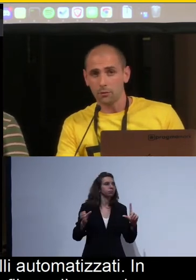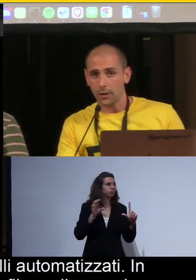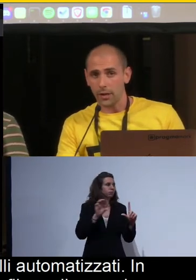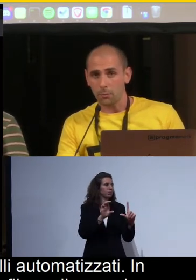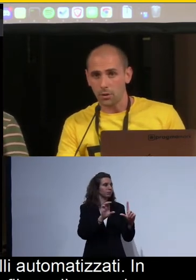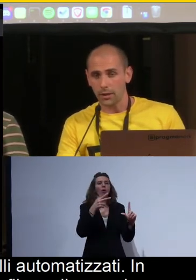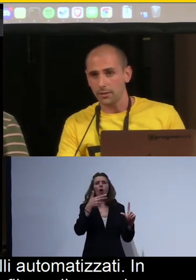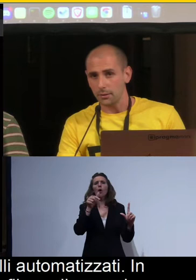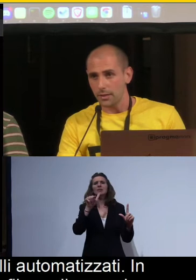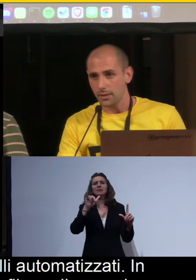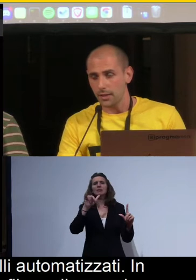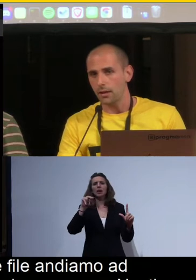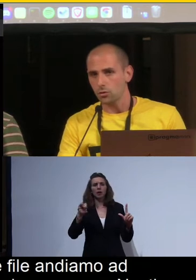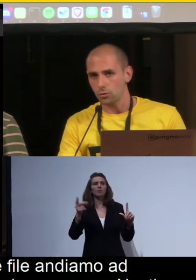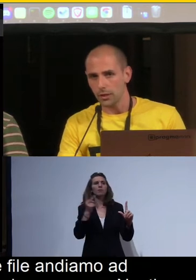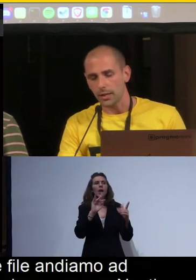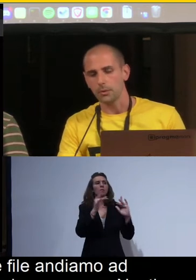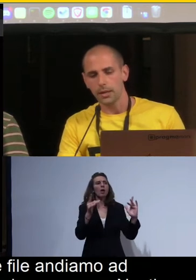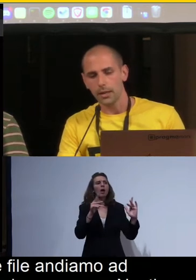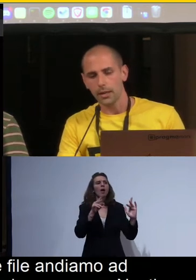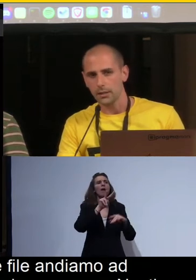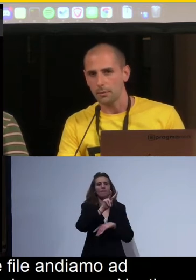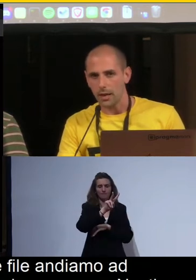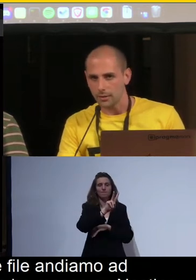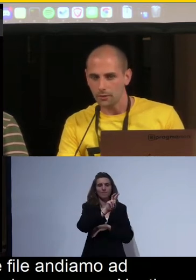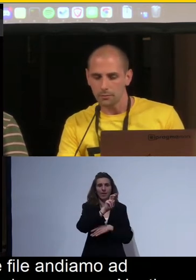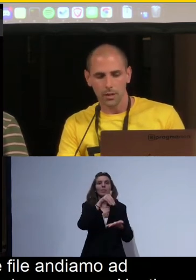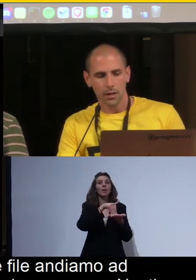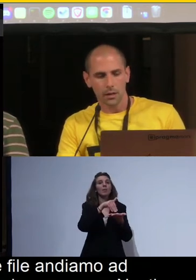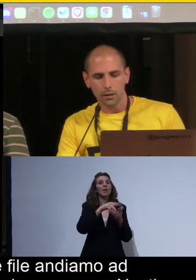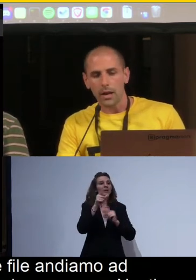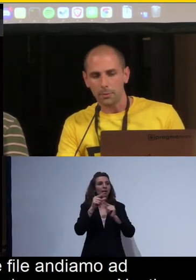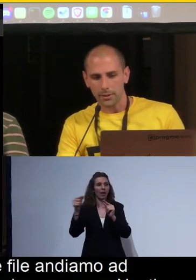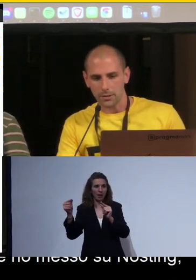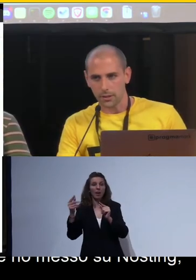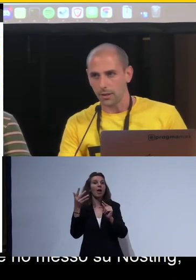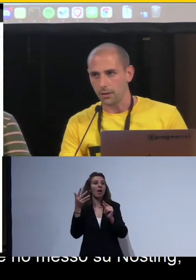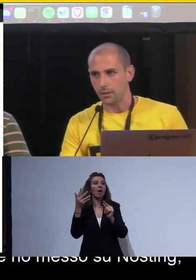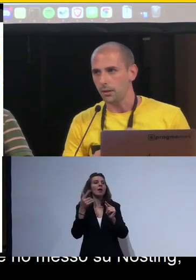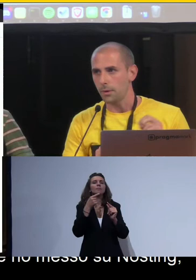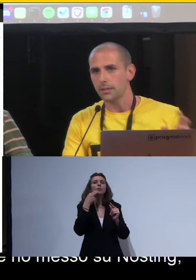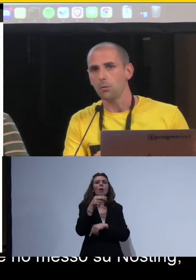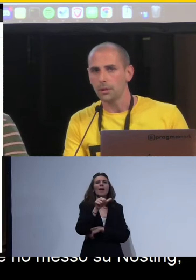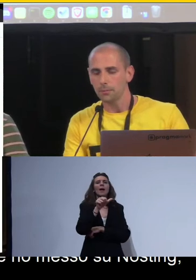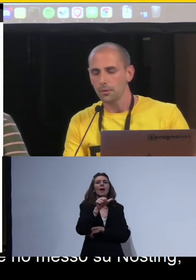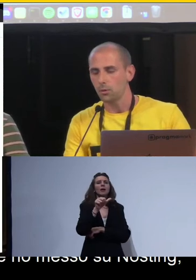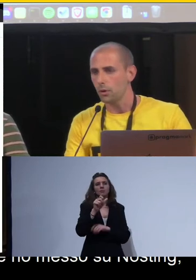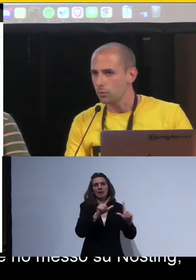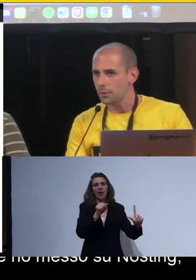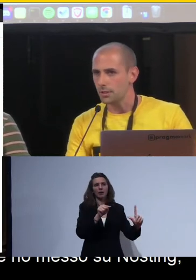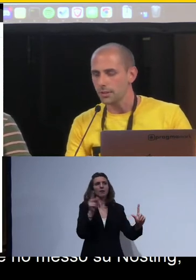generata da un framework che ha 20.000 stelle su GitHub e si chiama Slidev, il quale permette di scrivere in Markdown